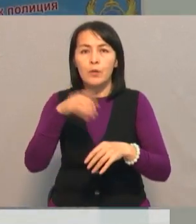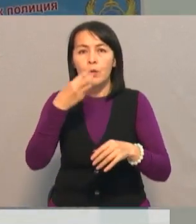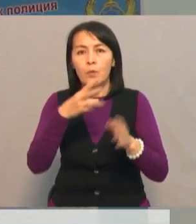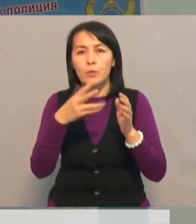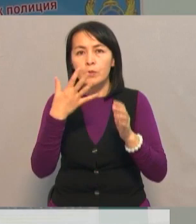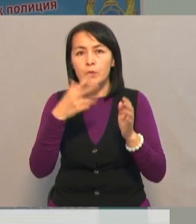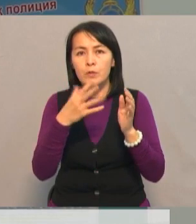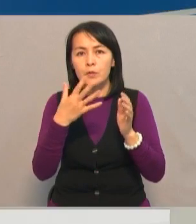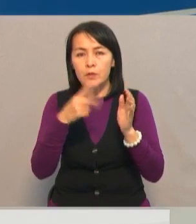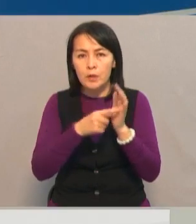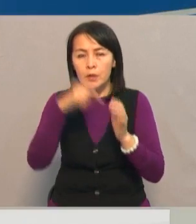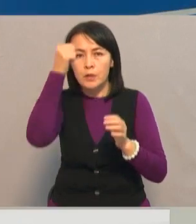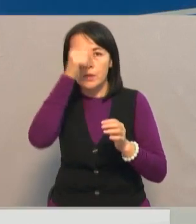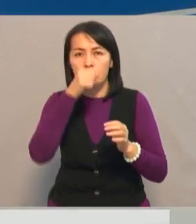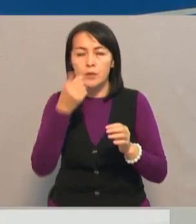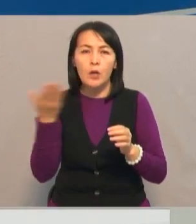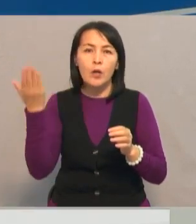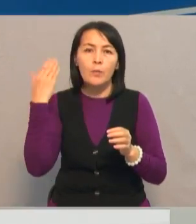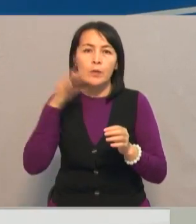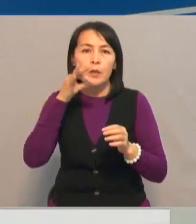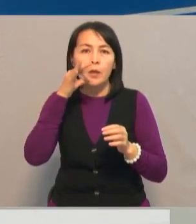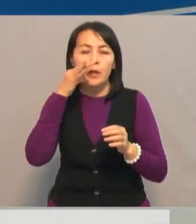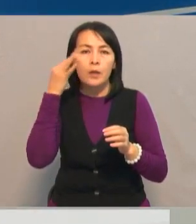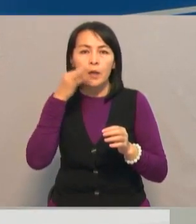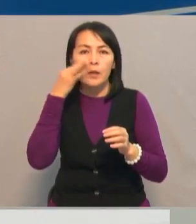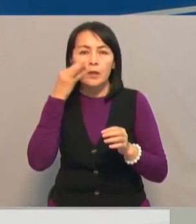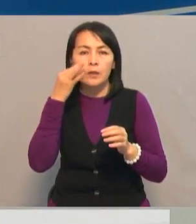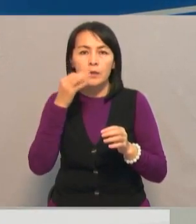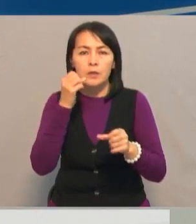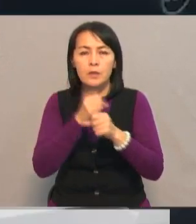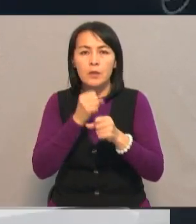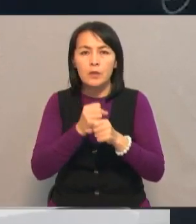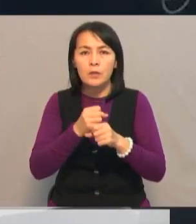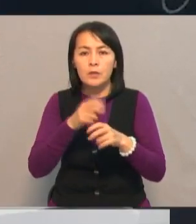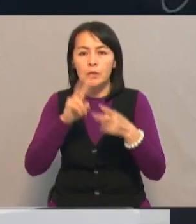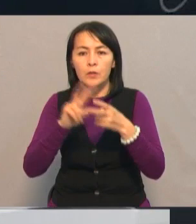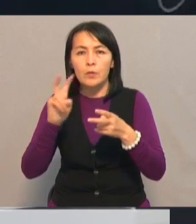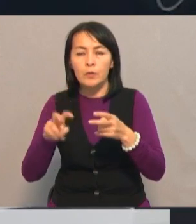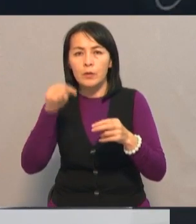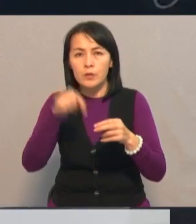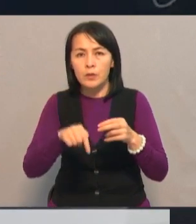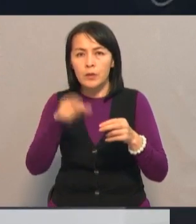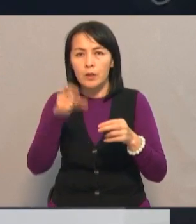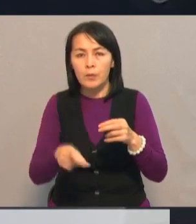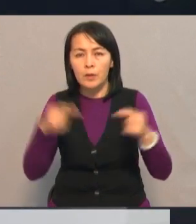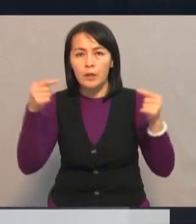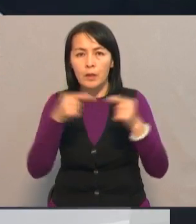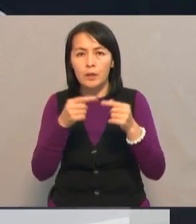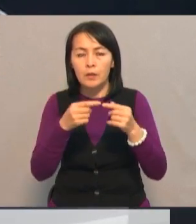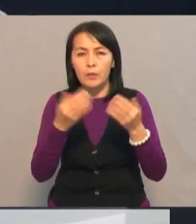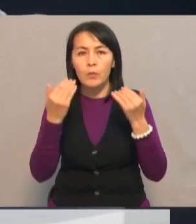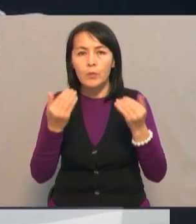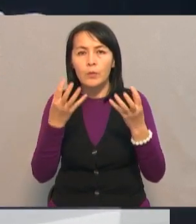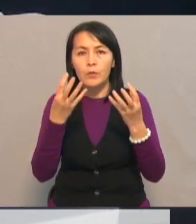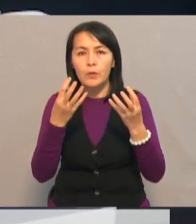37 жастағы бұрын алаяқта болған үшін сотты болған жерілікті тұрғын екені анықталды, Бергілі